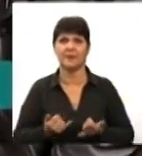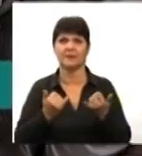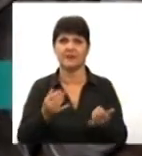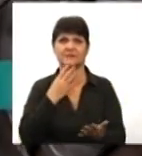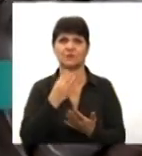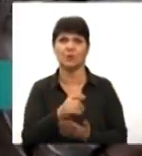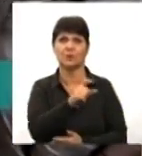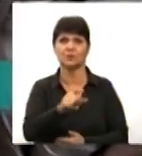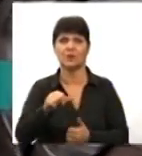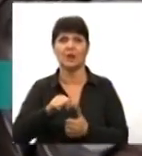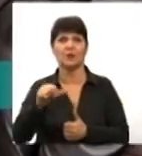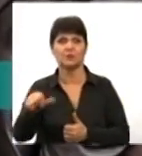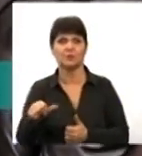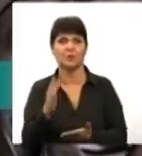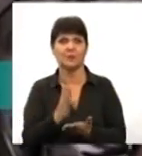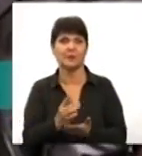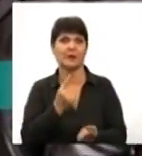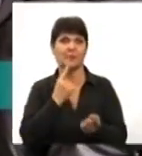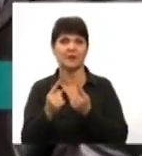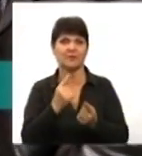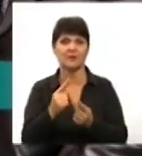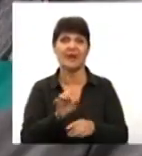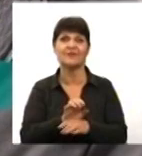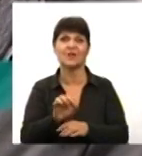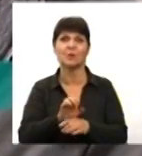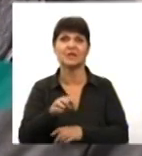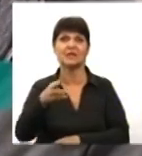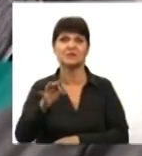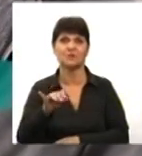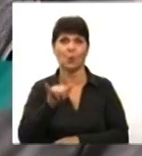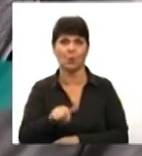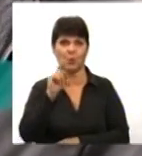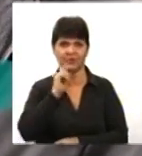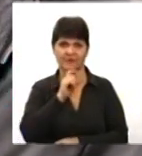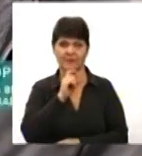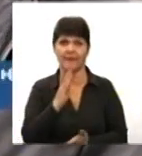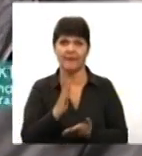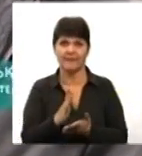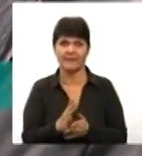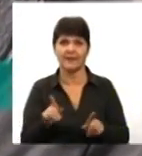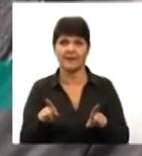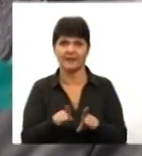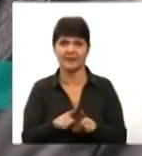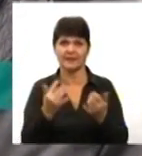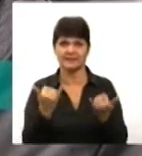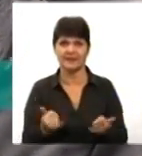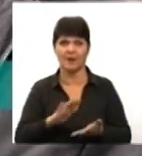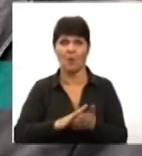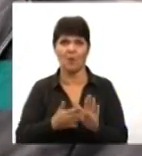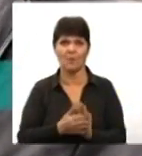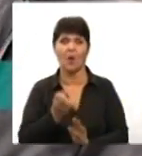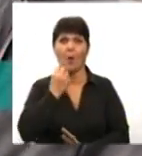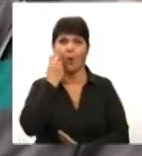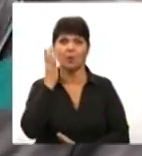Крім того, ведуться перемовини про їхнє виробництво у Вінниці. Є такі зараз домовленості про те, що коли почнеться серійне